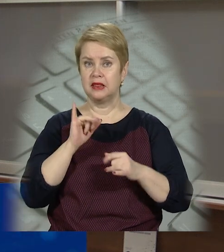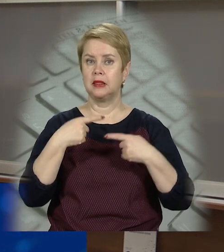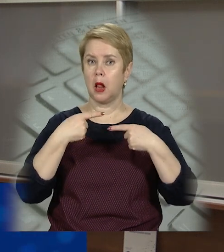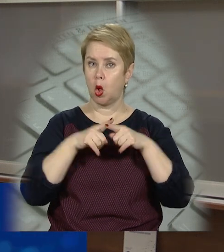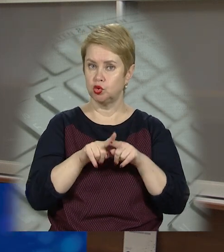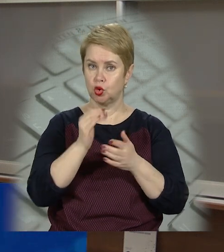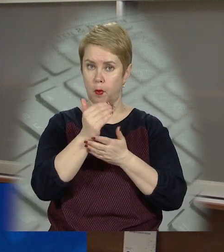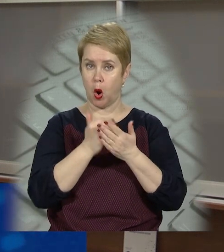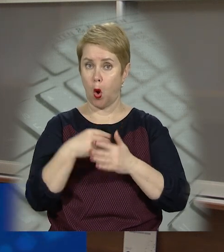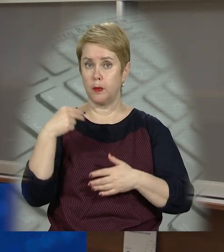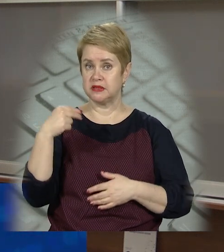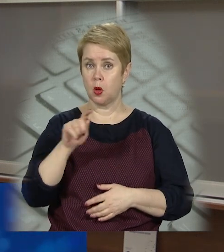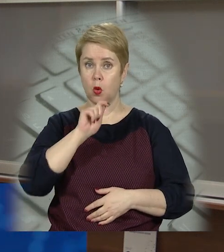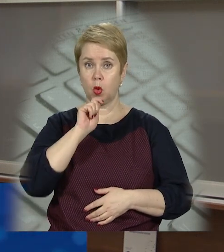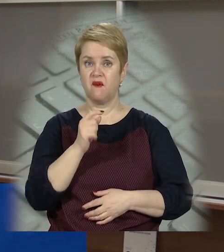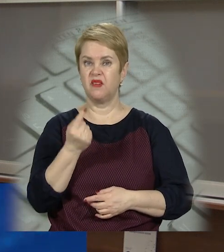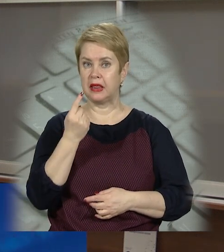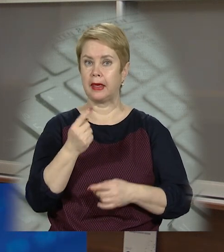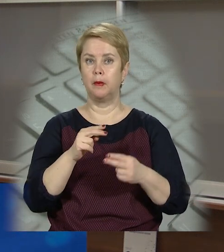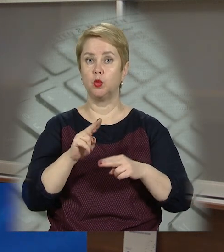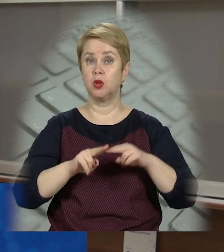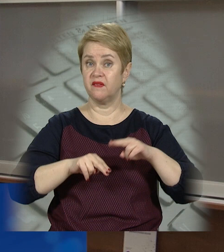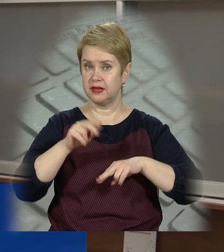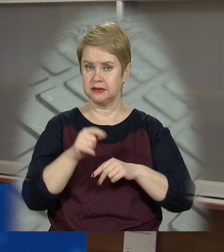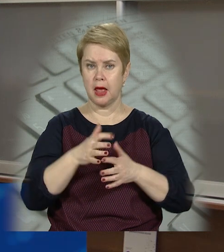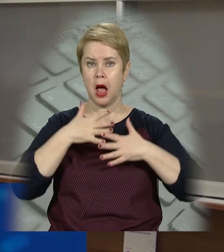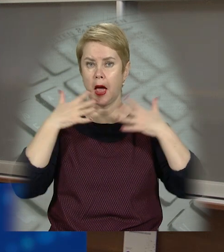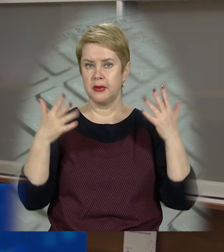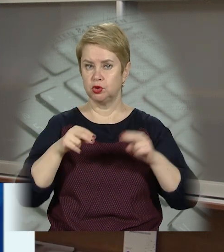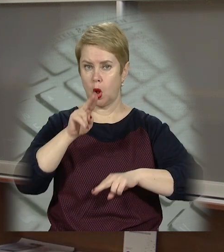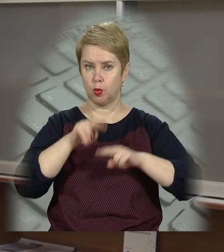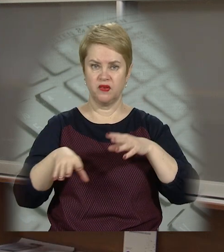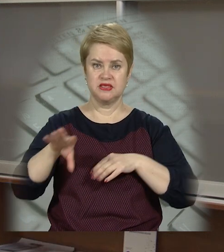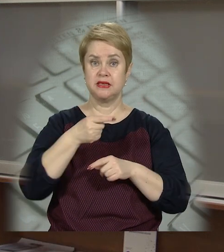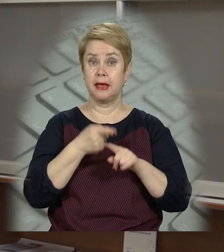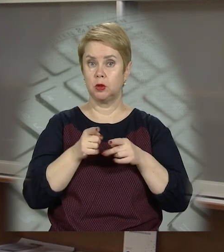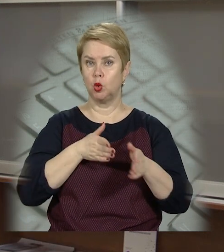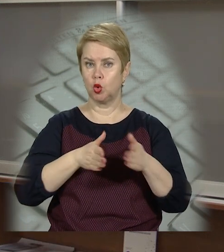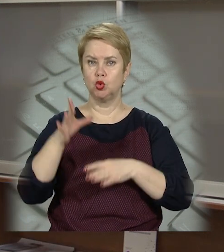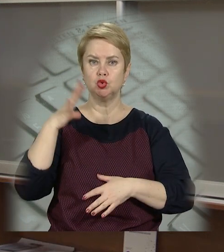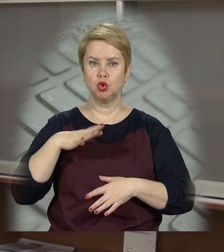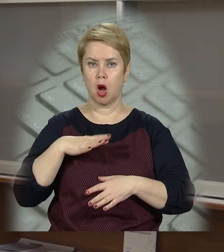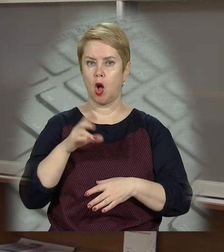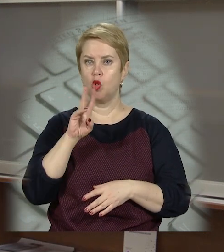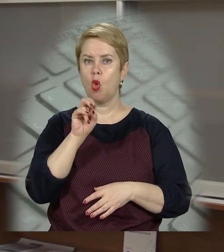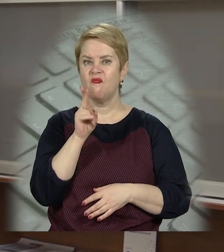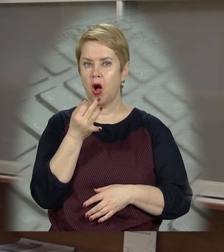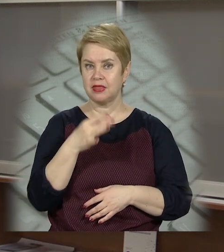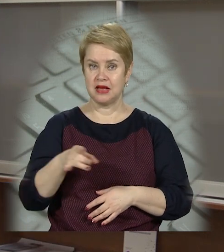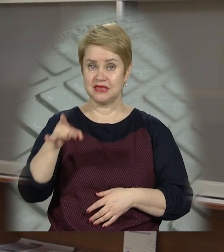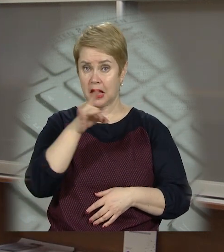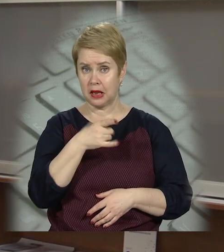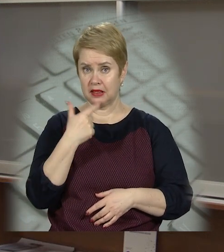технологічних у програмі президента України «Велике будівництво». Найбільше на будівництво цієї дороги чекали мешканці Новокадачського